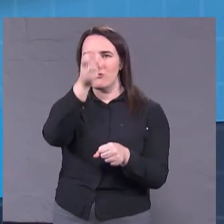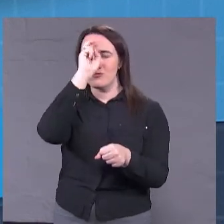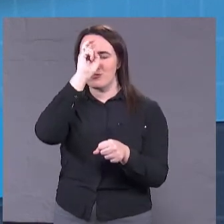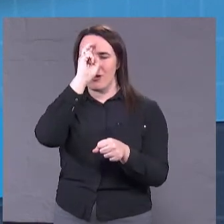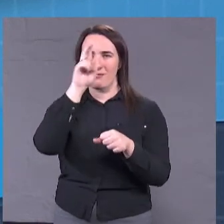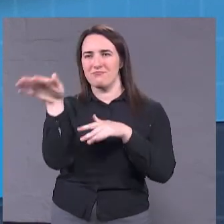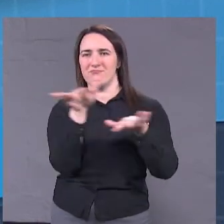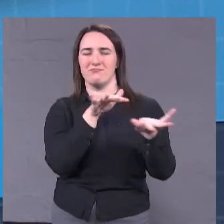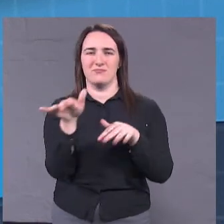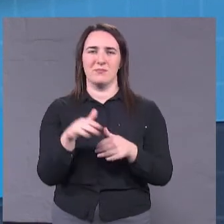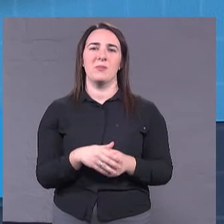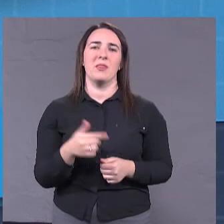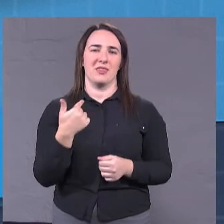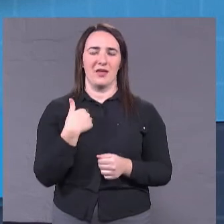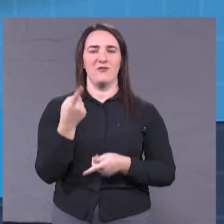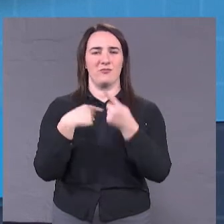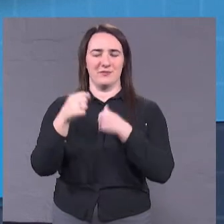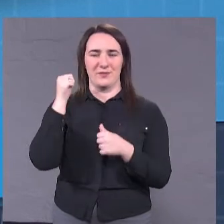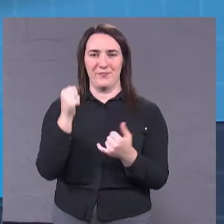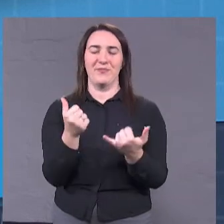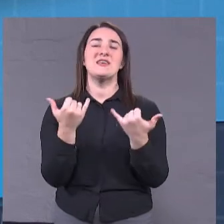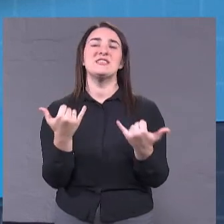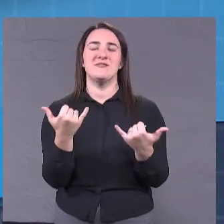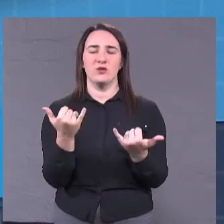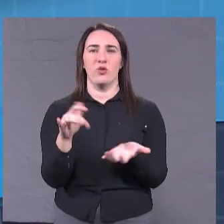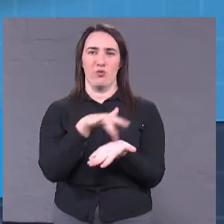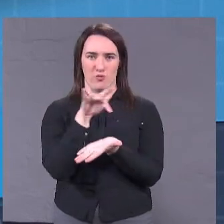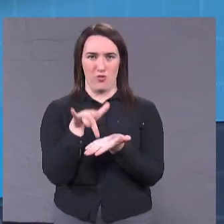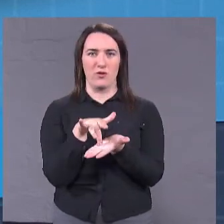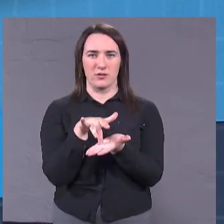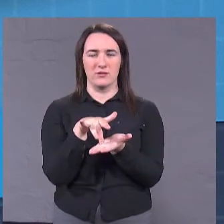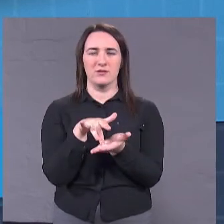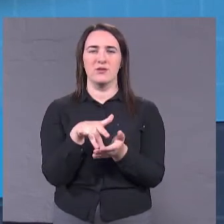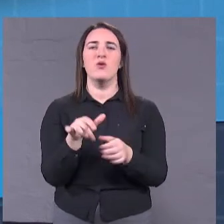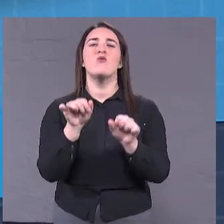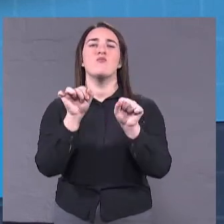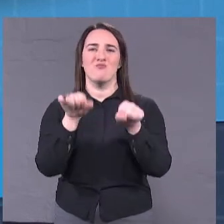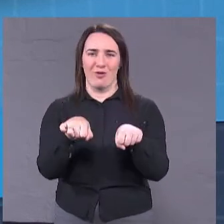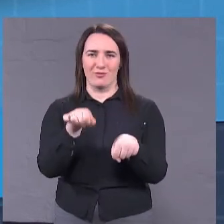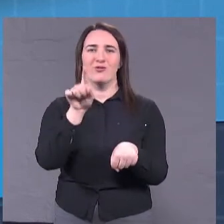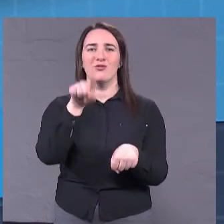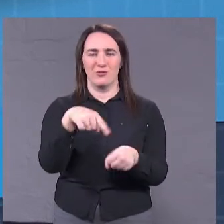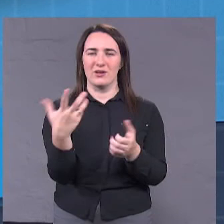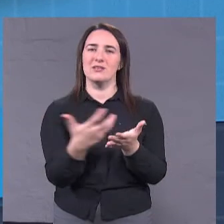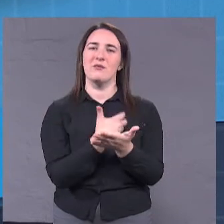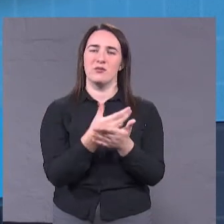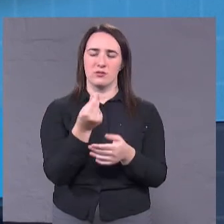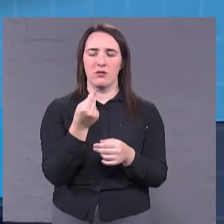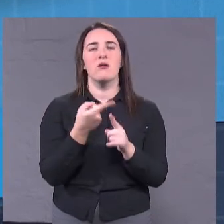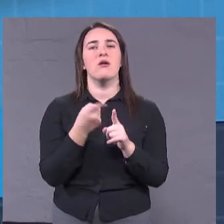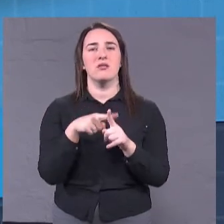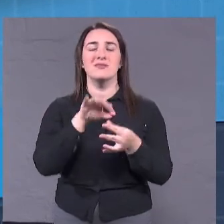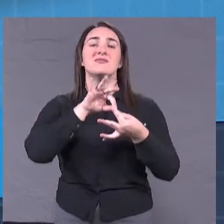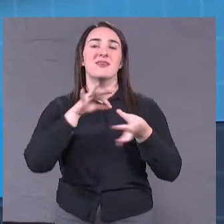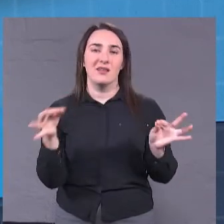І вот, я возвращаюсь назад. На сьогоднішній день город може тож зарабатувати деньги. Це сложний процес, але він